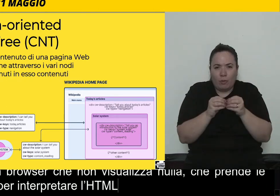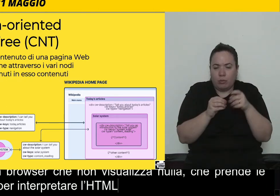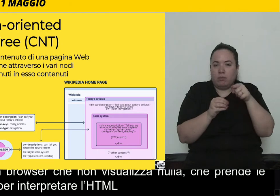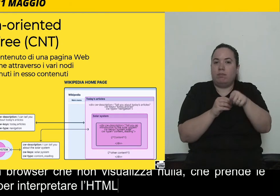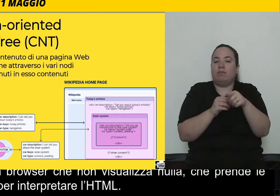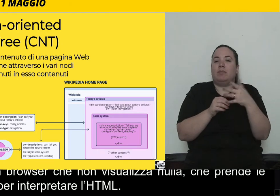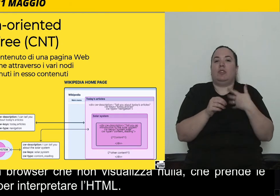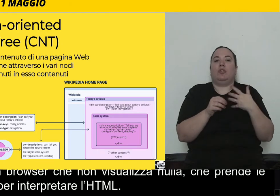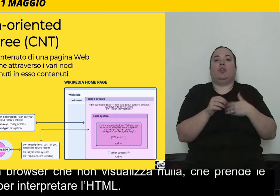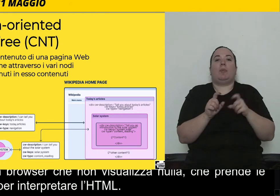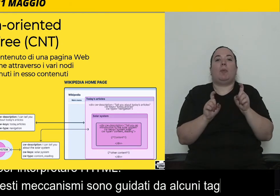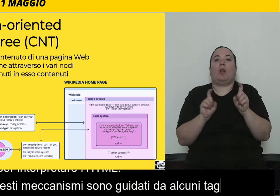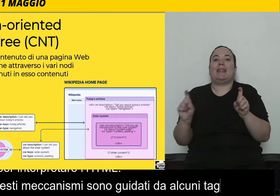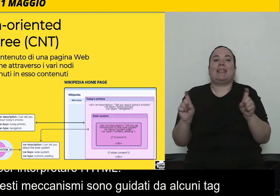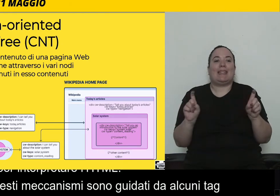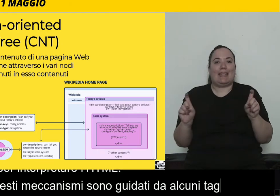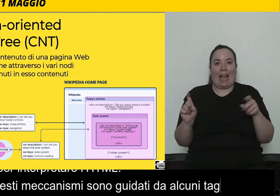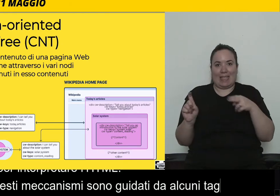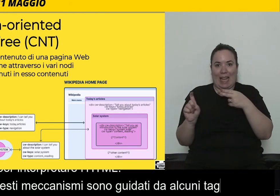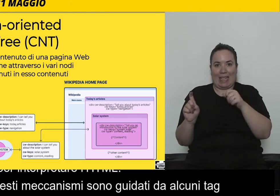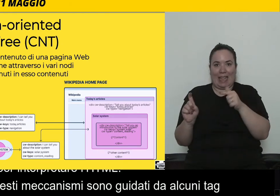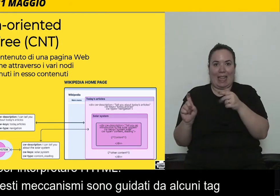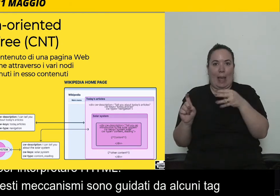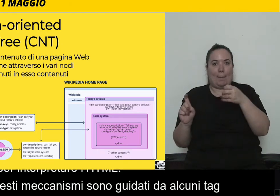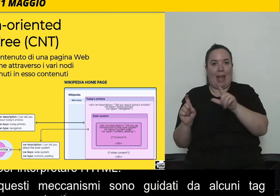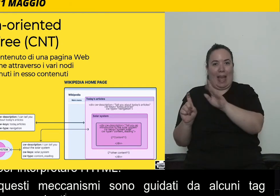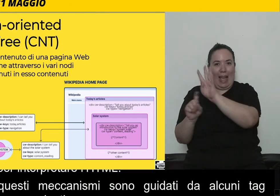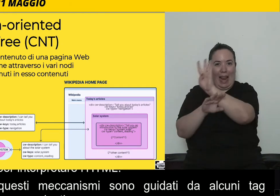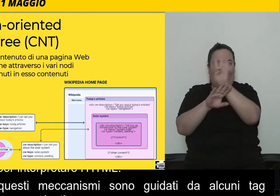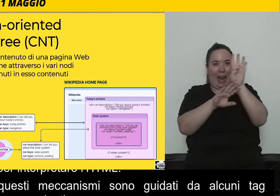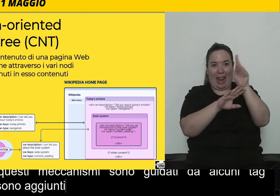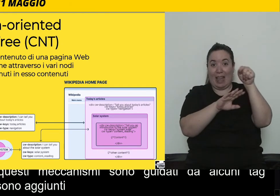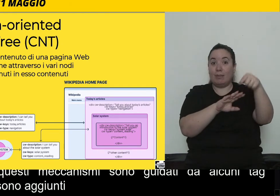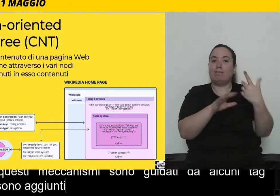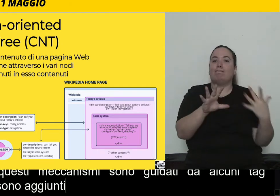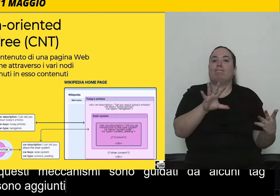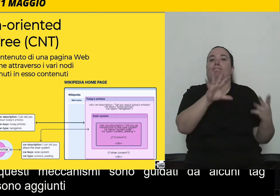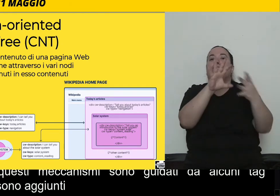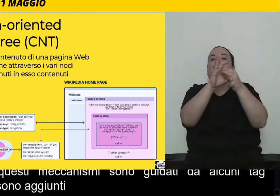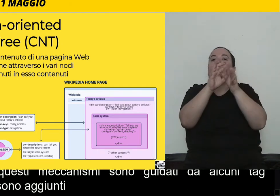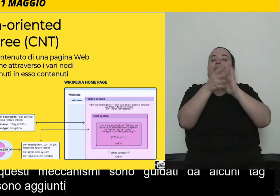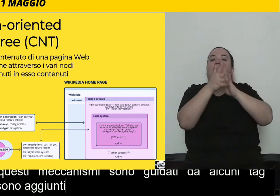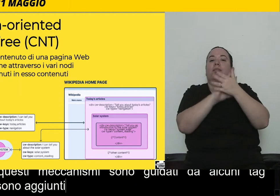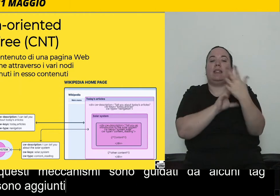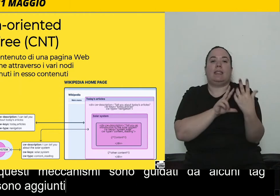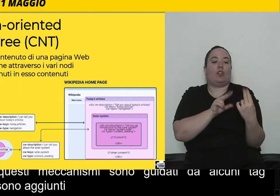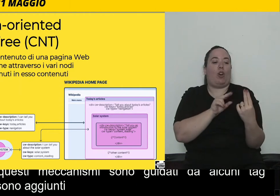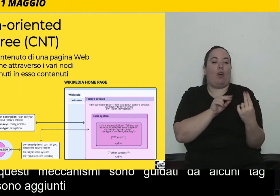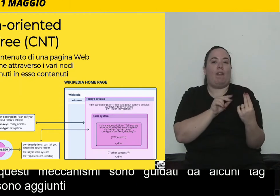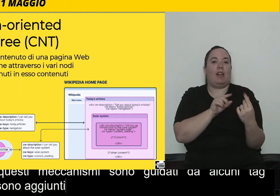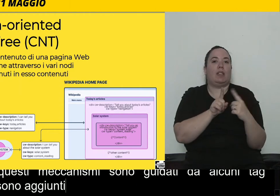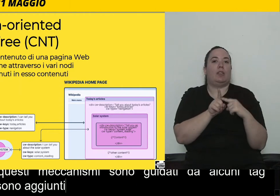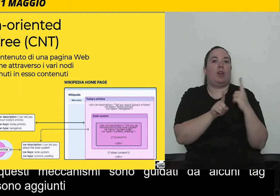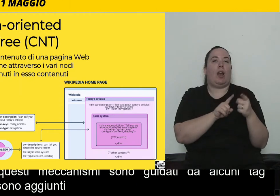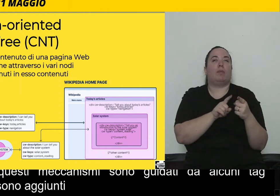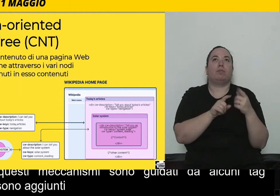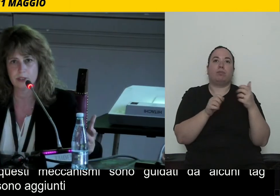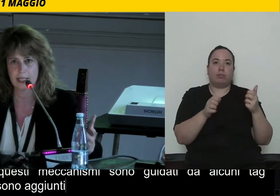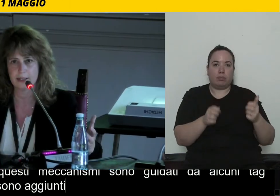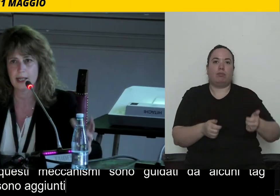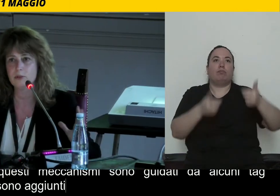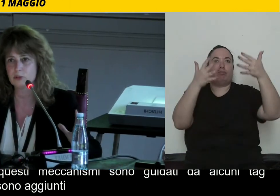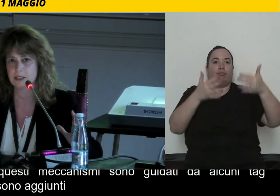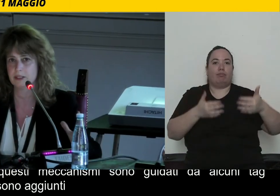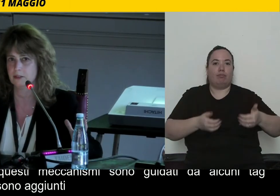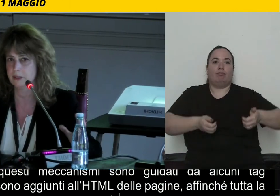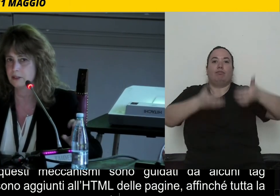appunto all'HTML delle pagine, affinché poi tutta la conversazione possa essere automaticamente generata in base alle richieste dell